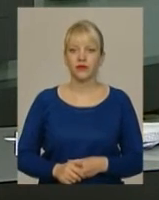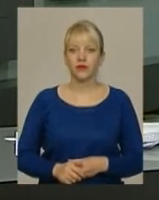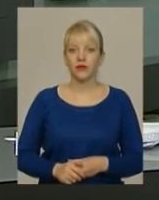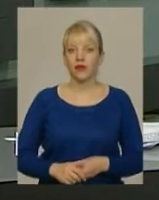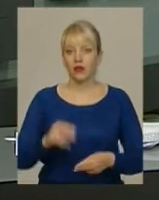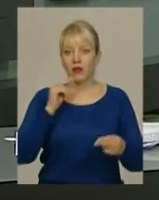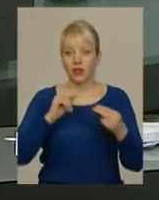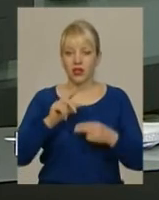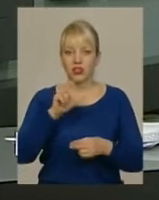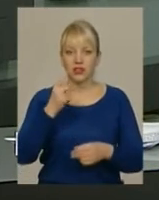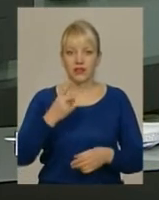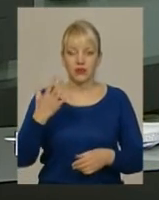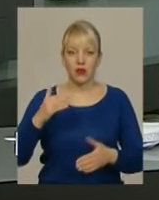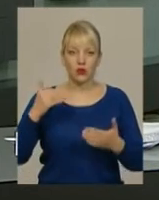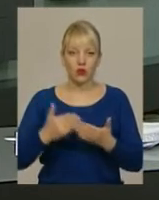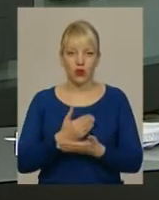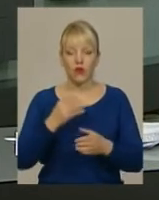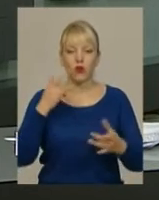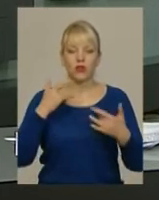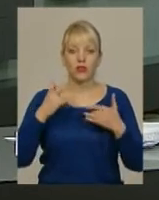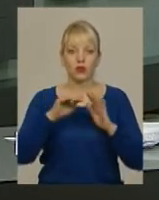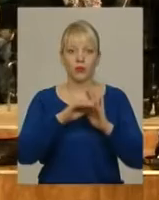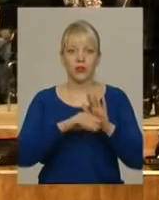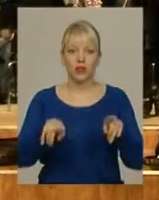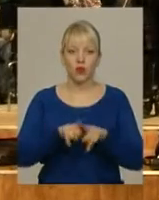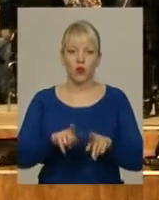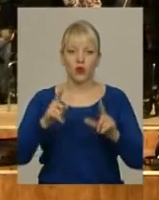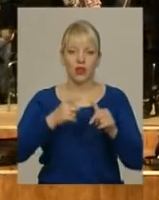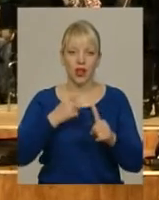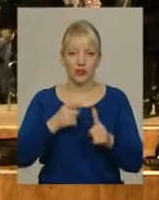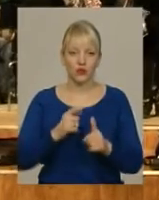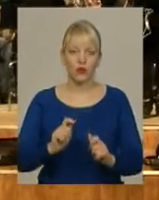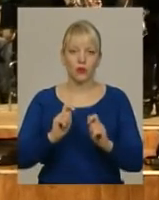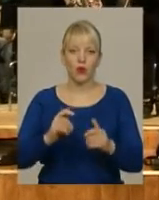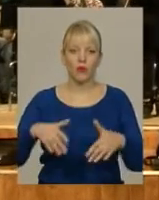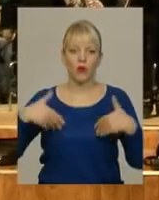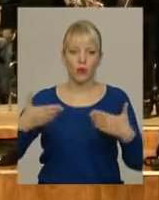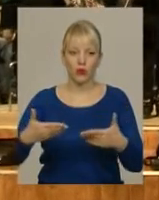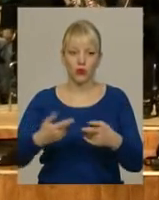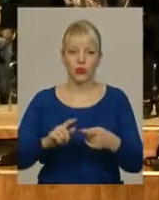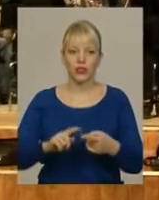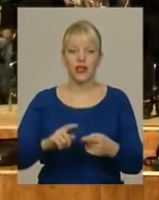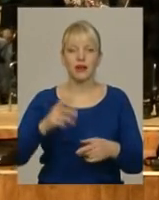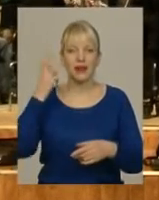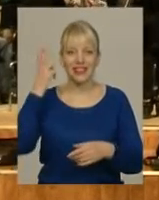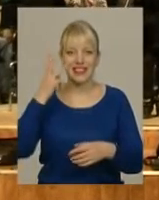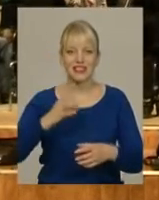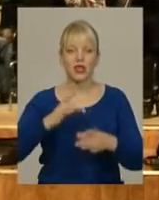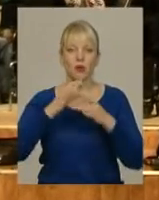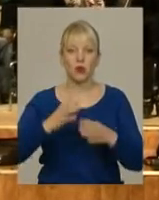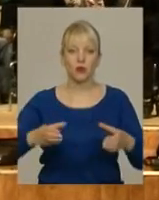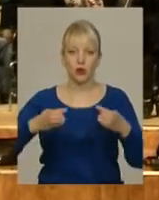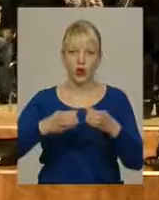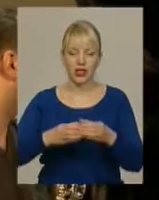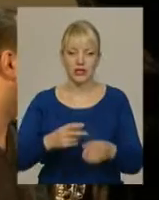«Краща за 25» – оновлену концертну програму з такою назвою пропонує глядачам Хмельницький муніципальний естрадно-духовий оркестр. З нагоди свого